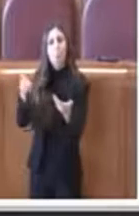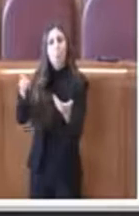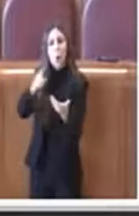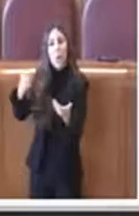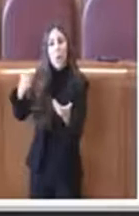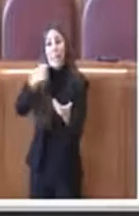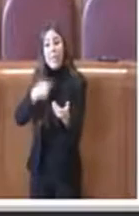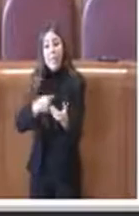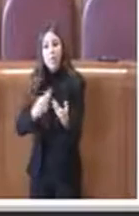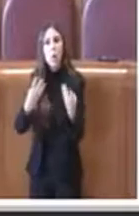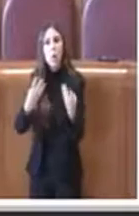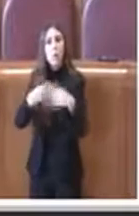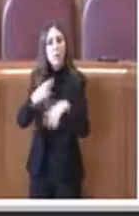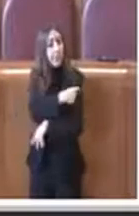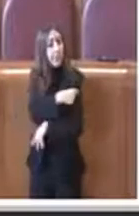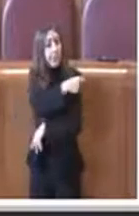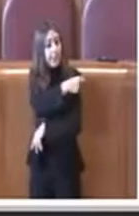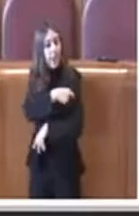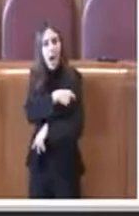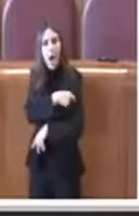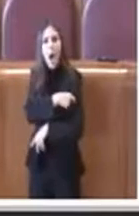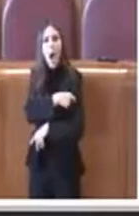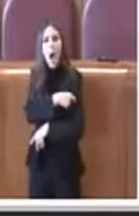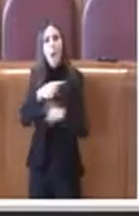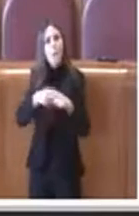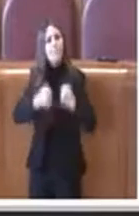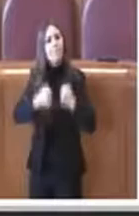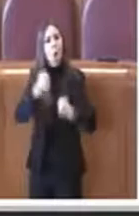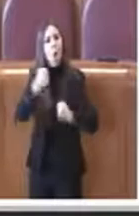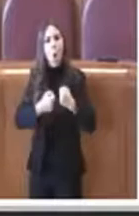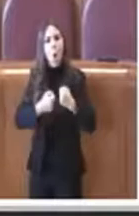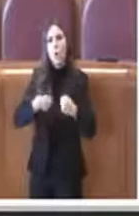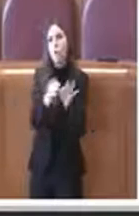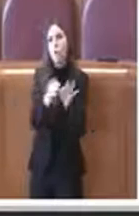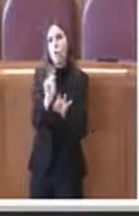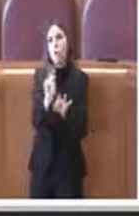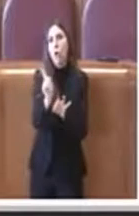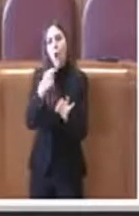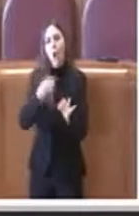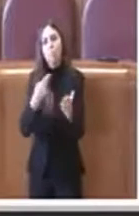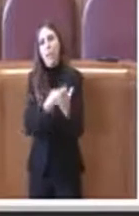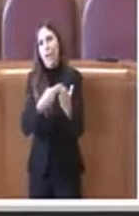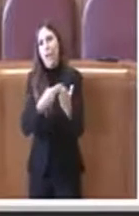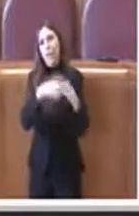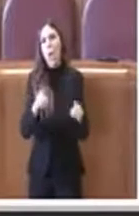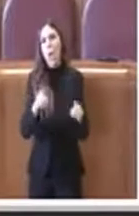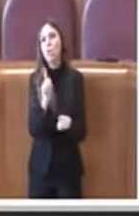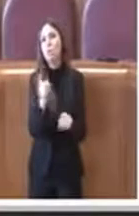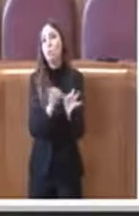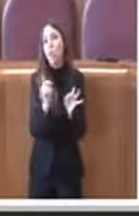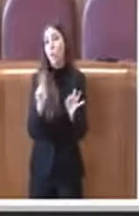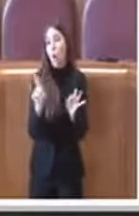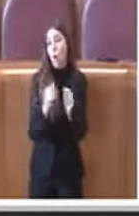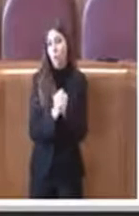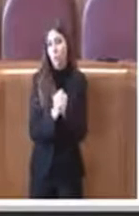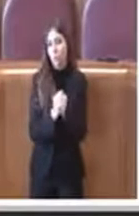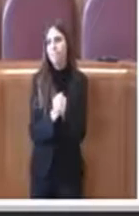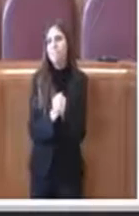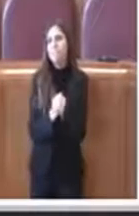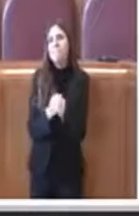che le organizzazioni sindacali stanno protestando rispetto a questo piano industriale in realtà vorrei dire che non è